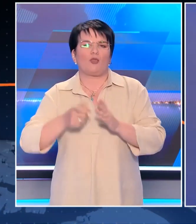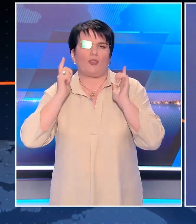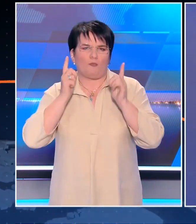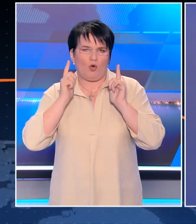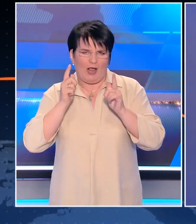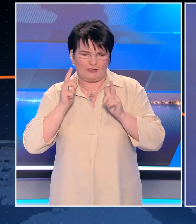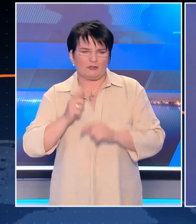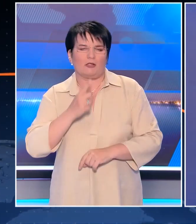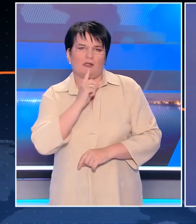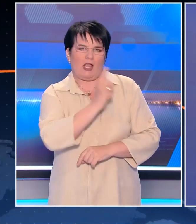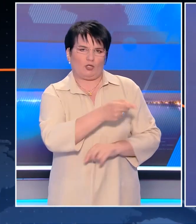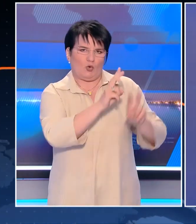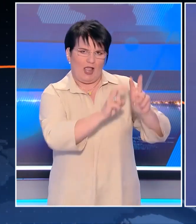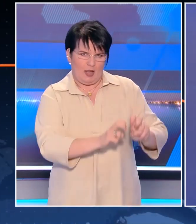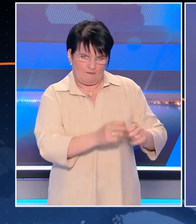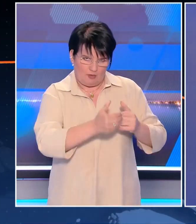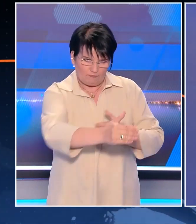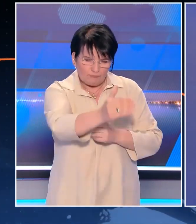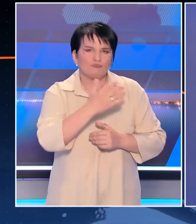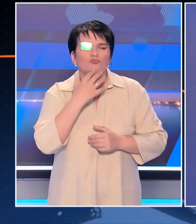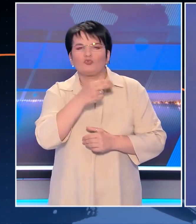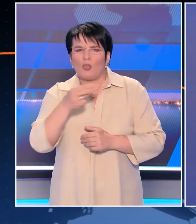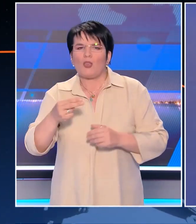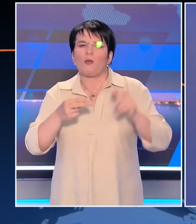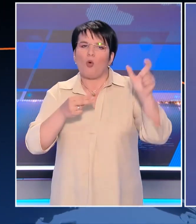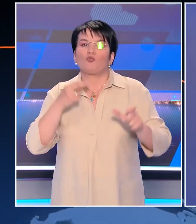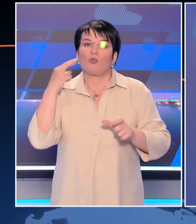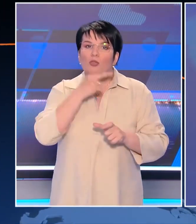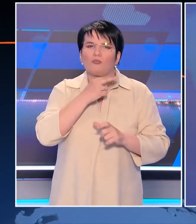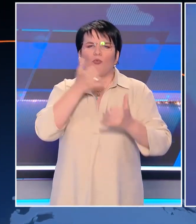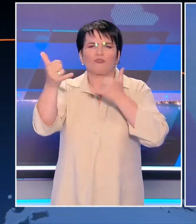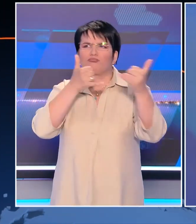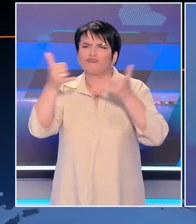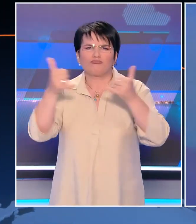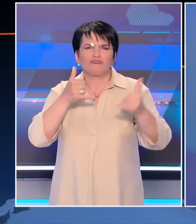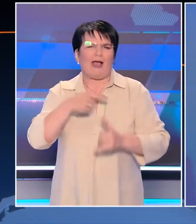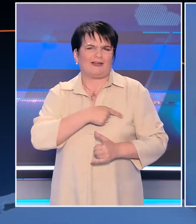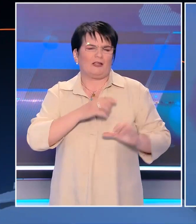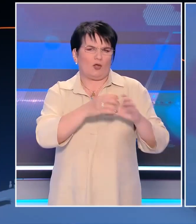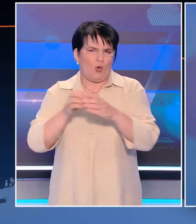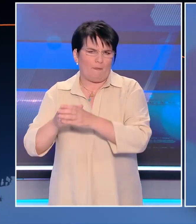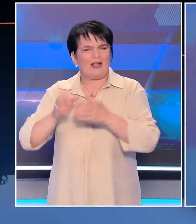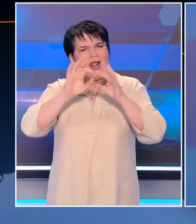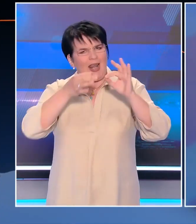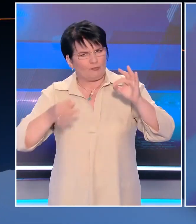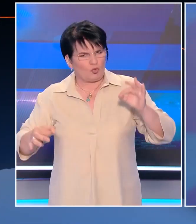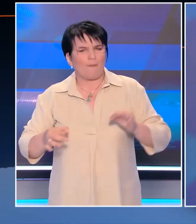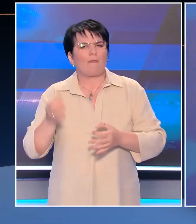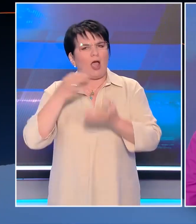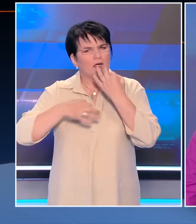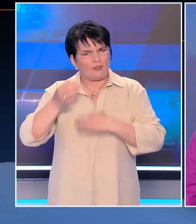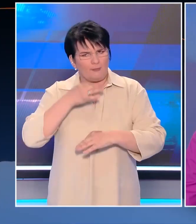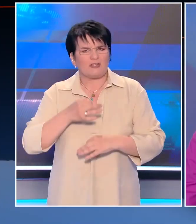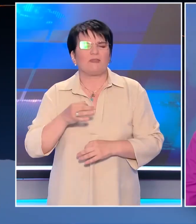της Δημοκρατίας Κατερίνα Σακελαροπούλου. Ο Πρωθυπουργός επικοινώνησε και με τους πολιτικούς αρχηγούς. Τις λεπτομέρειες για τις τελευταίες